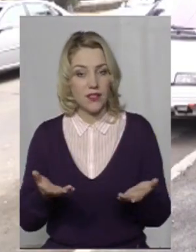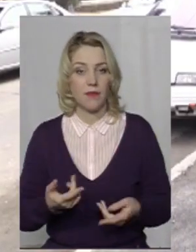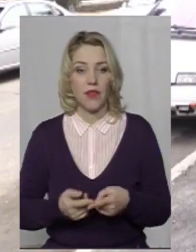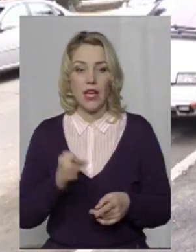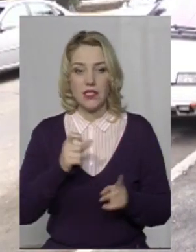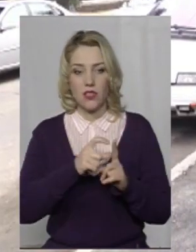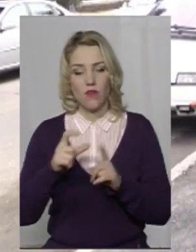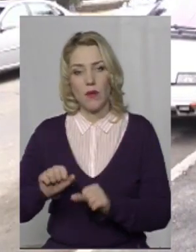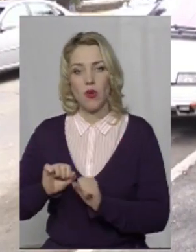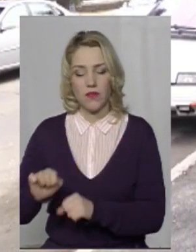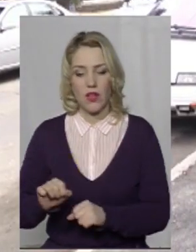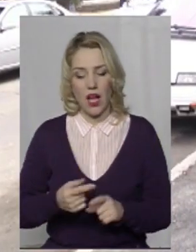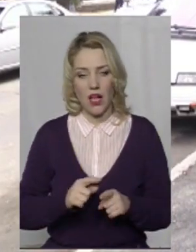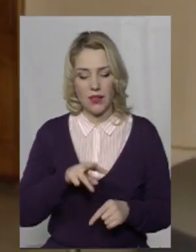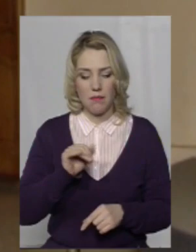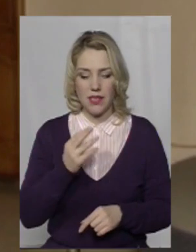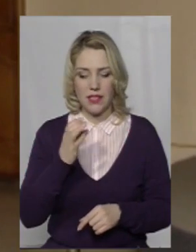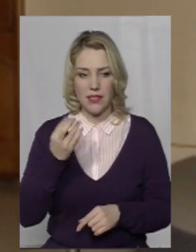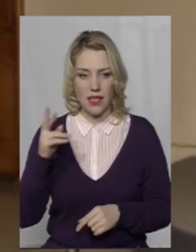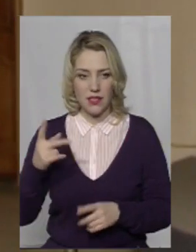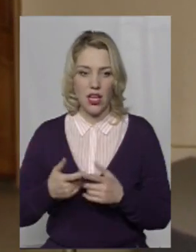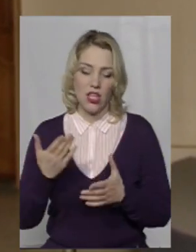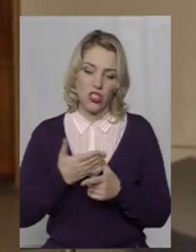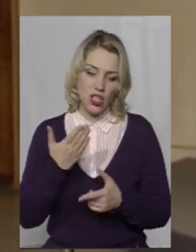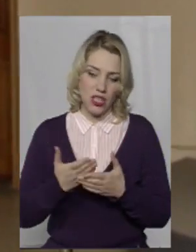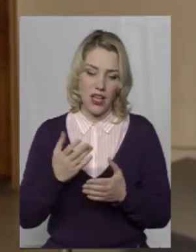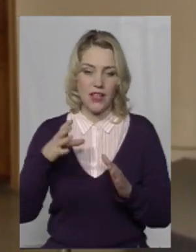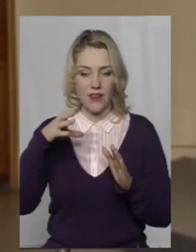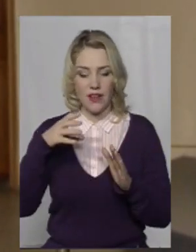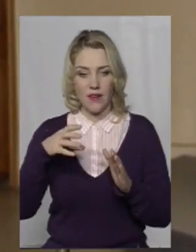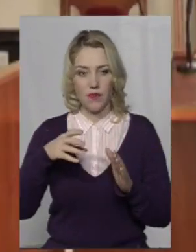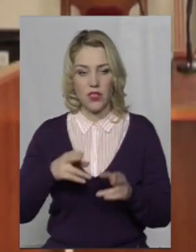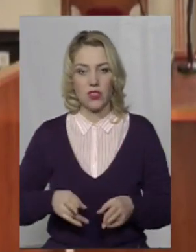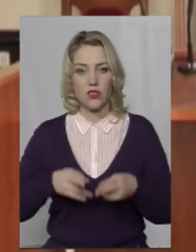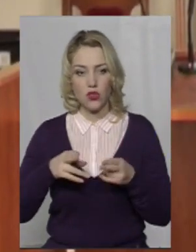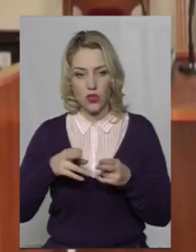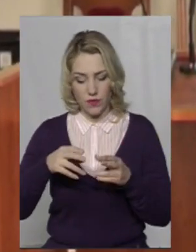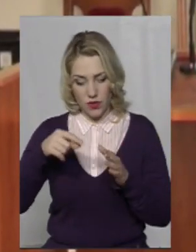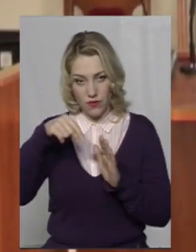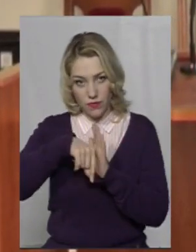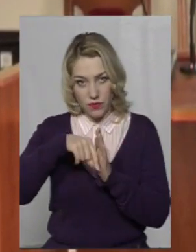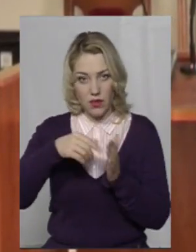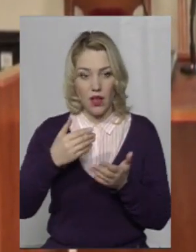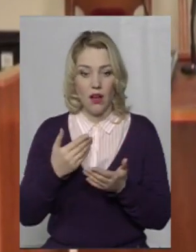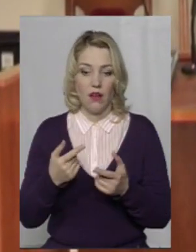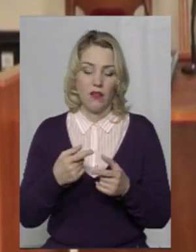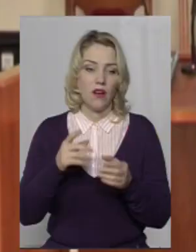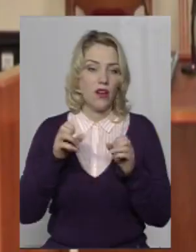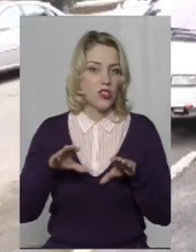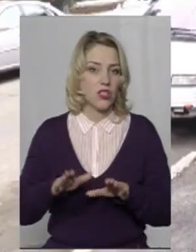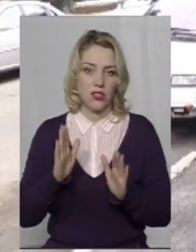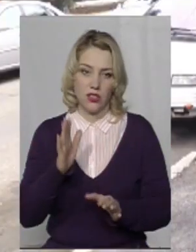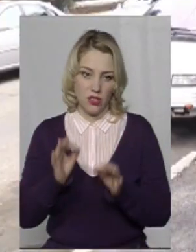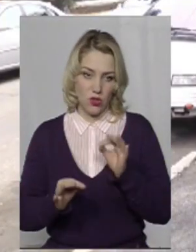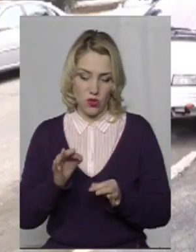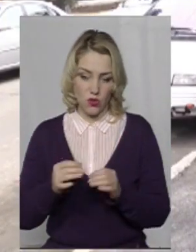адвоката Андрія Місяця, чи є склад злочину у подібних вчинках, чи немає, вправі говорити тільки суд. У випадку хмельничанки адвокат